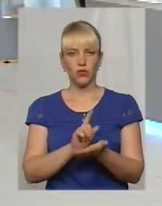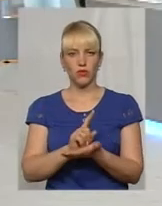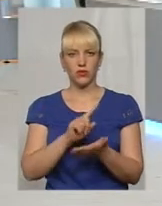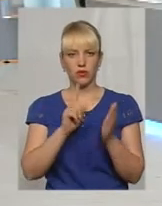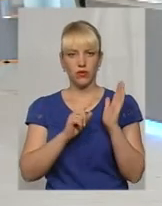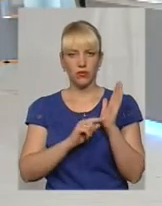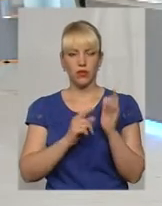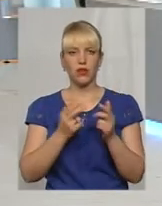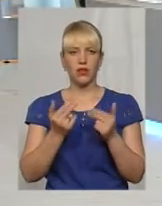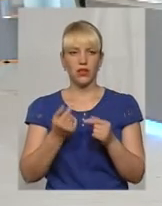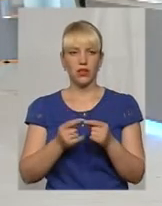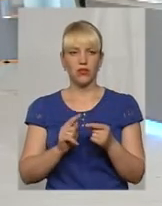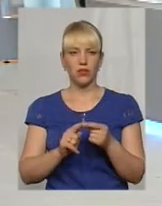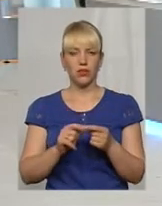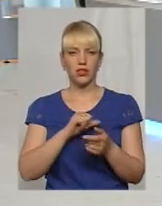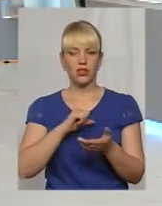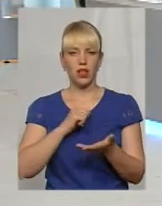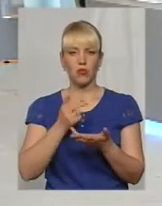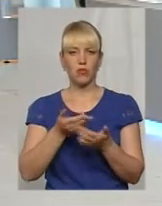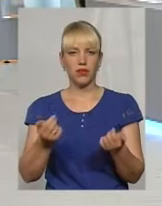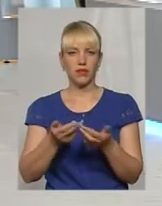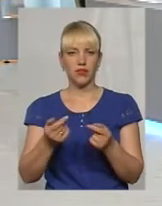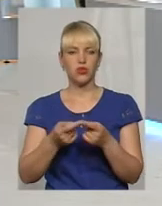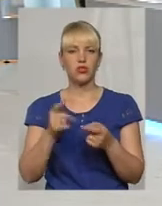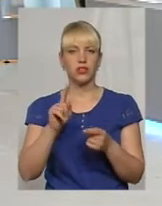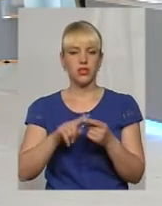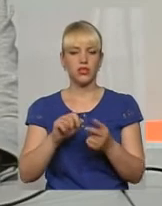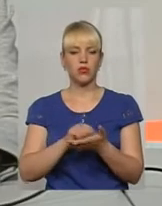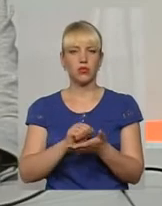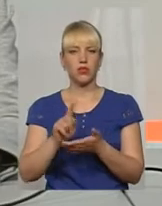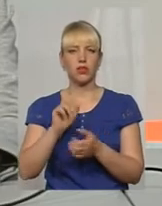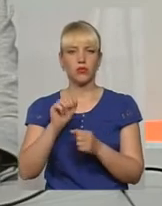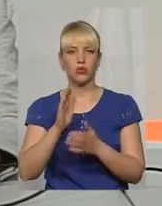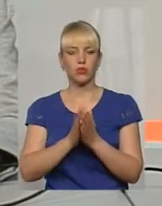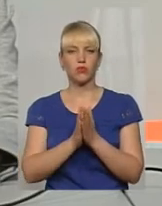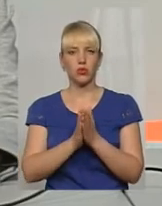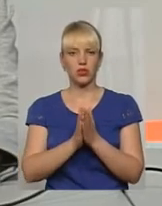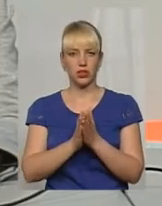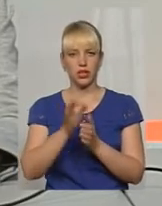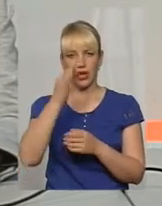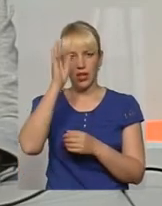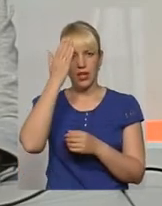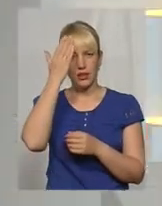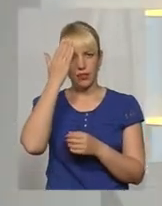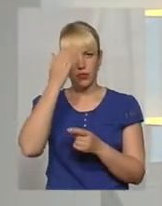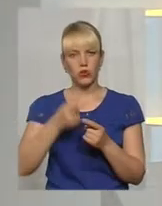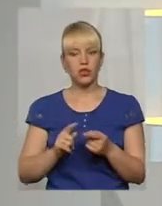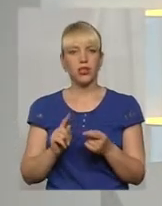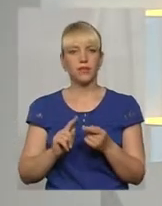Ну, в принципі, вони саме підтверджуючі. Тобто, це ті документи, які вас можуть попросити дійсно на кордоні. А